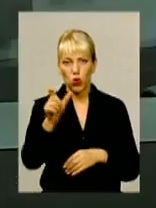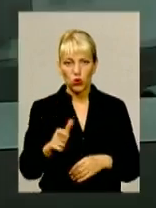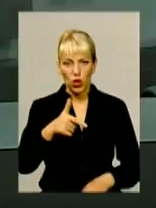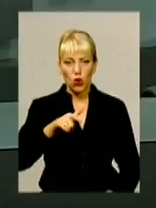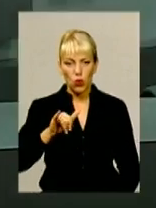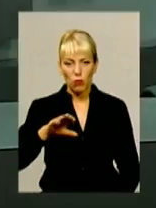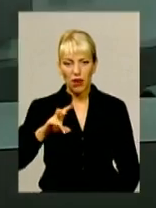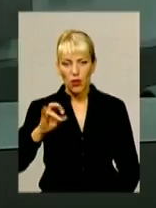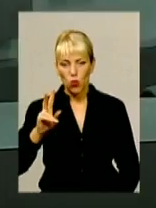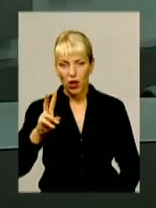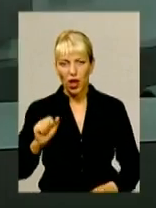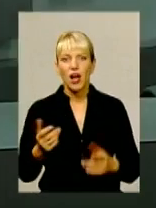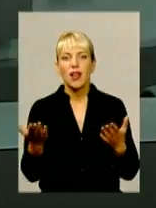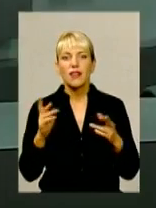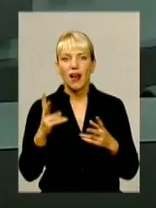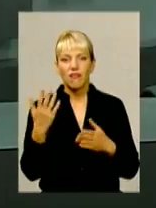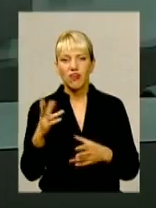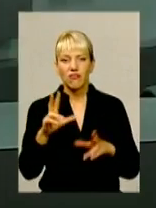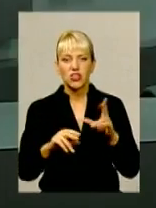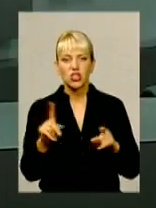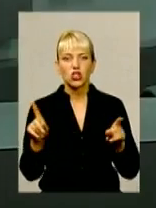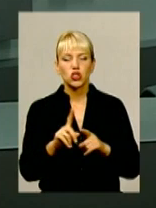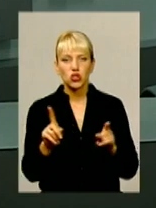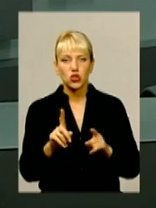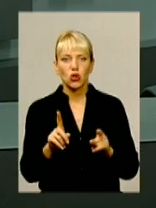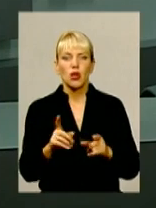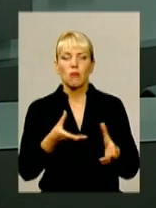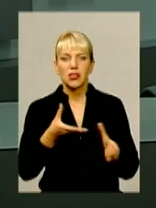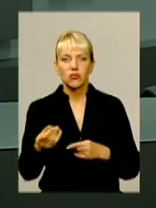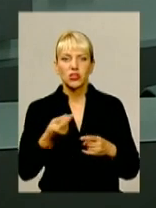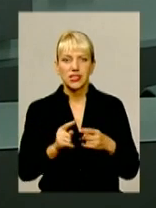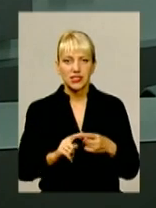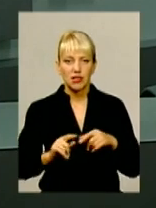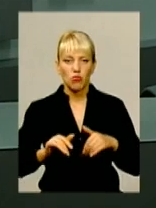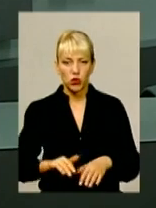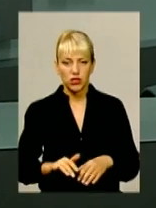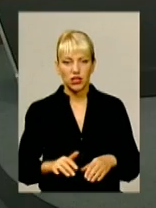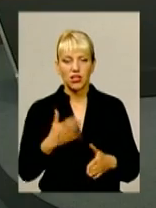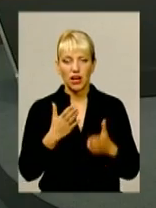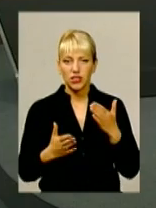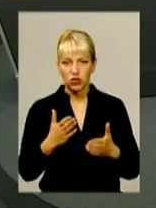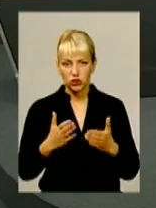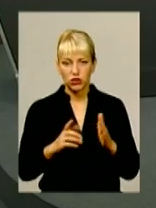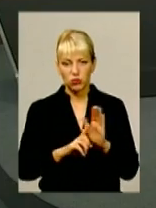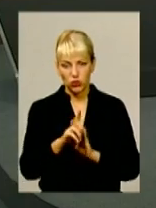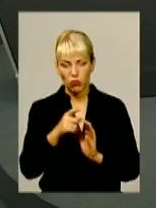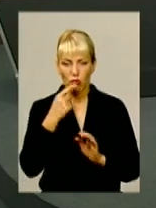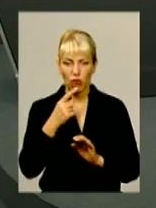Гуменюка. Як ви вважаєте, що призвело взагалі до цих подій, якщо ми трошечки відійдемо від персони?